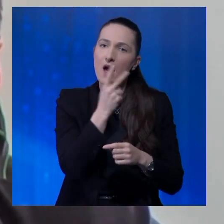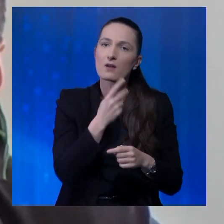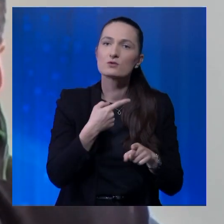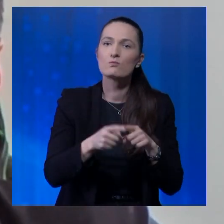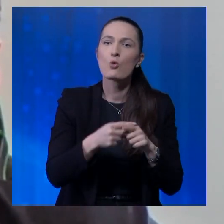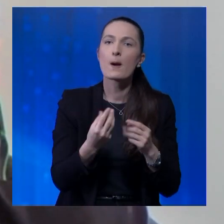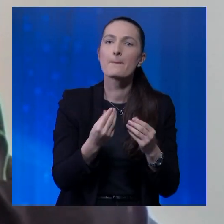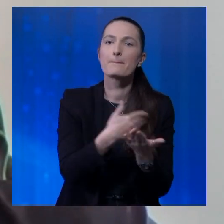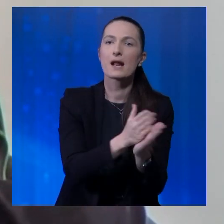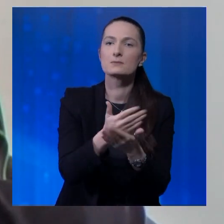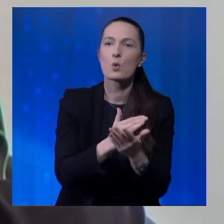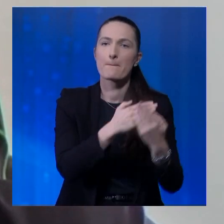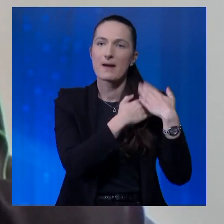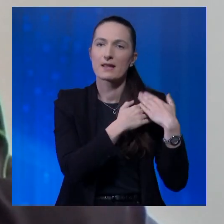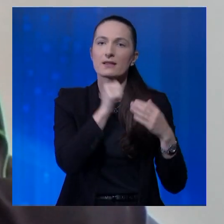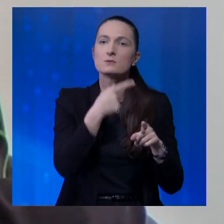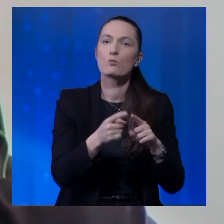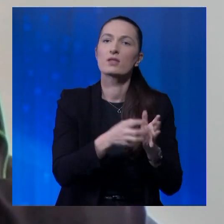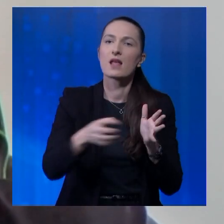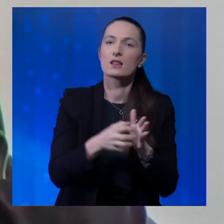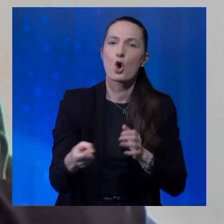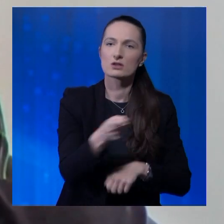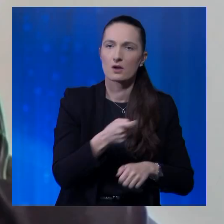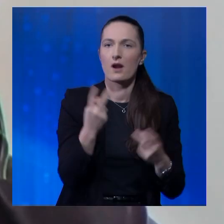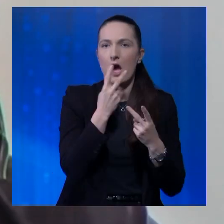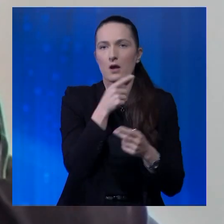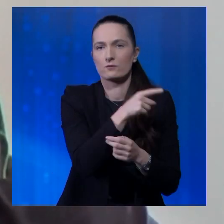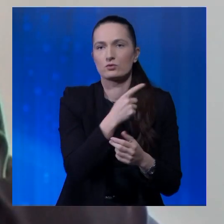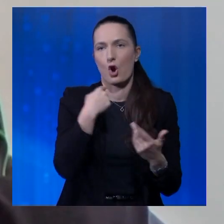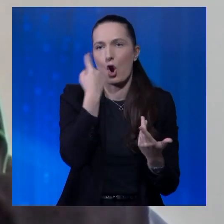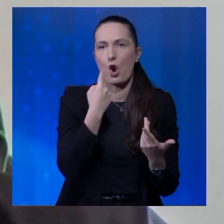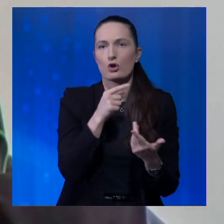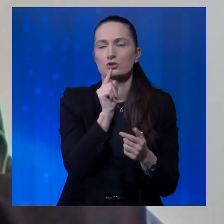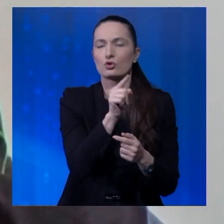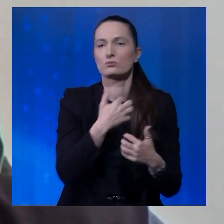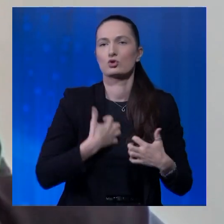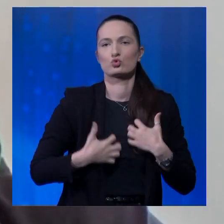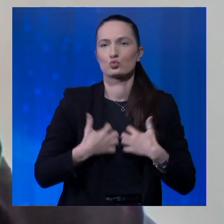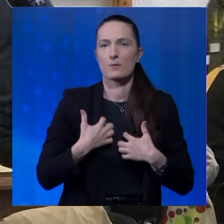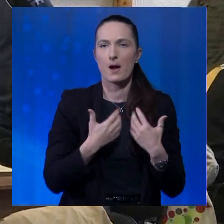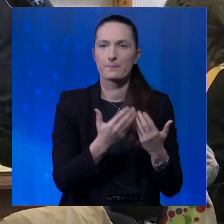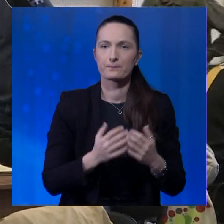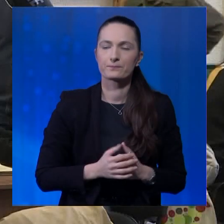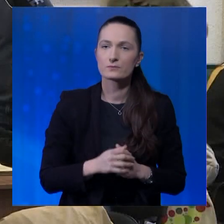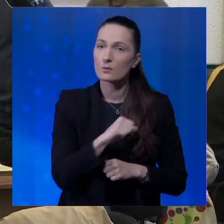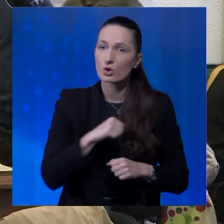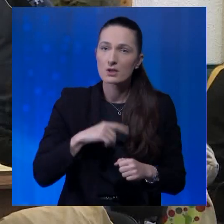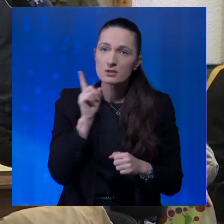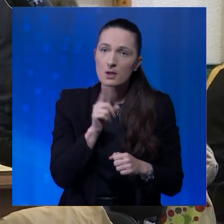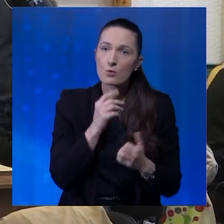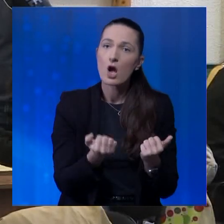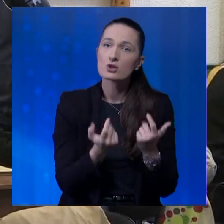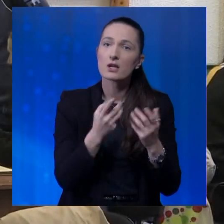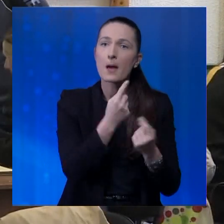preraspodijelije mandata i zbog daljeg organizovanja naravno da im je, logično da im je žurba. Osim u